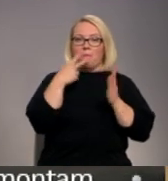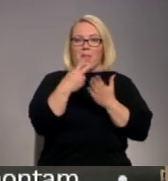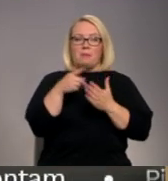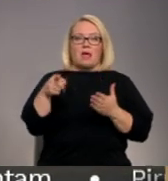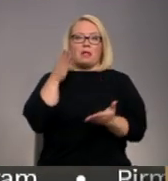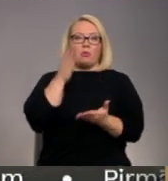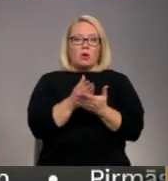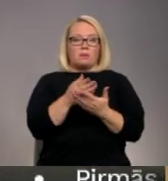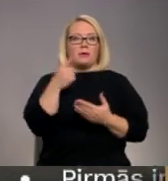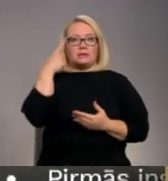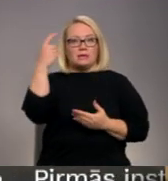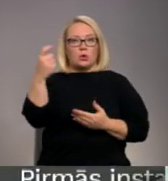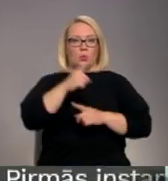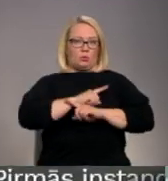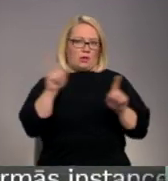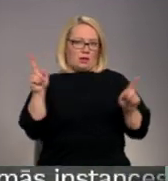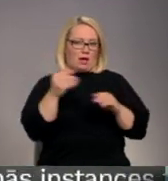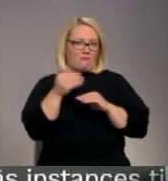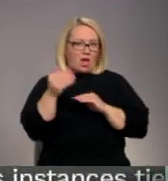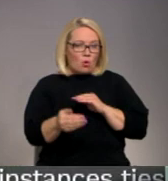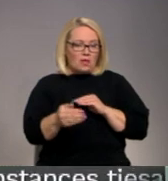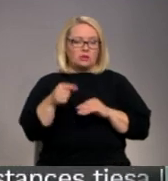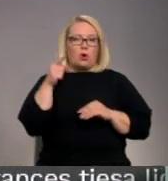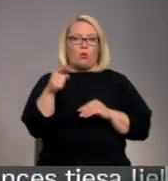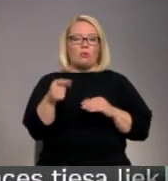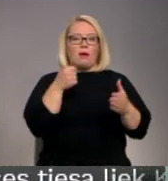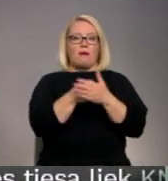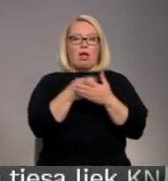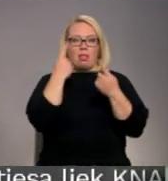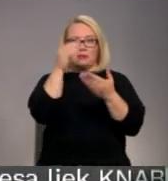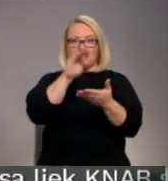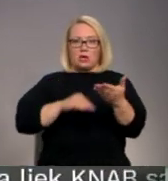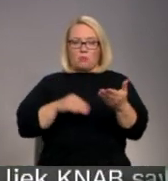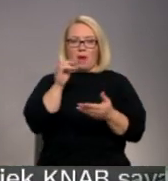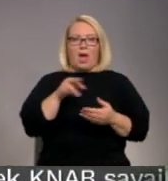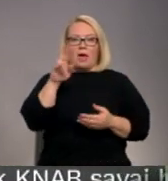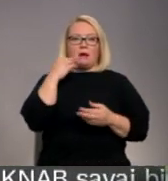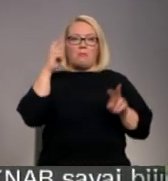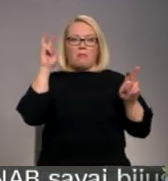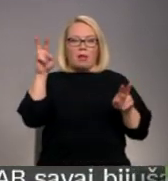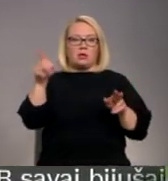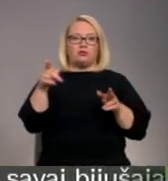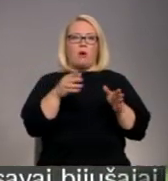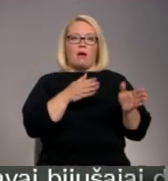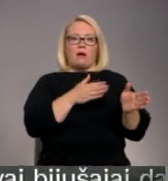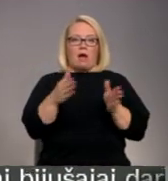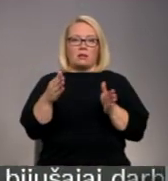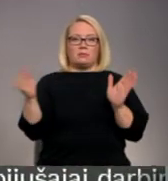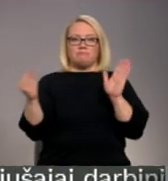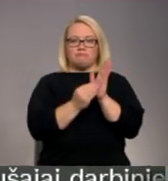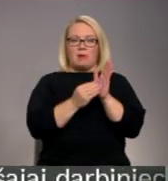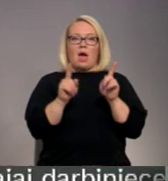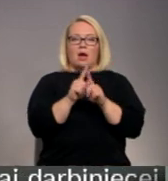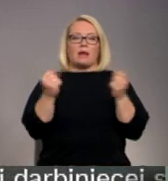incidentiem ziņoti nekavējoties, un izmeklēšanas gala ziņojumā Air Baltik rekomendēt šokārtību ierakstīt arī darbinieku rokas